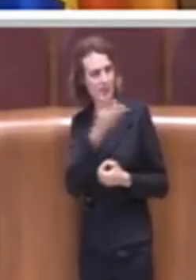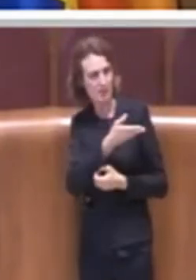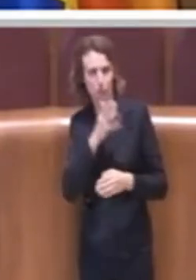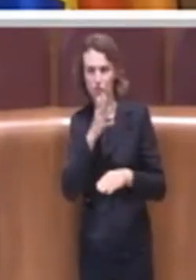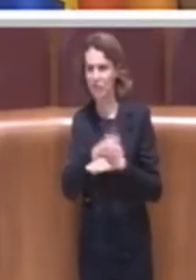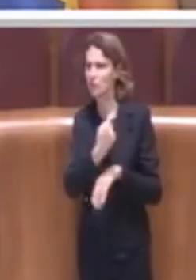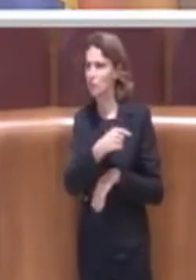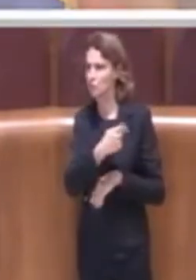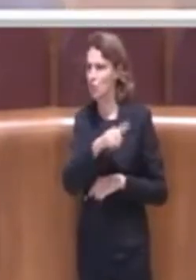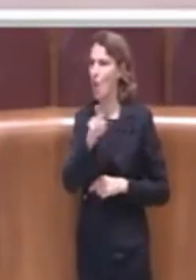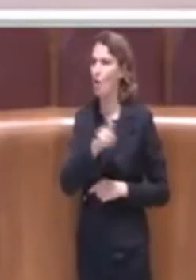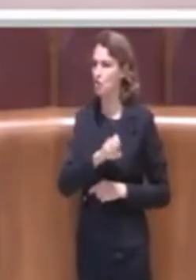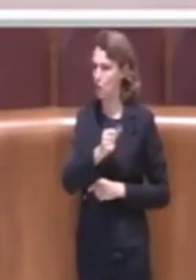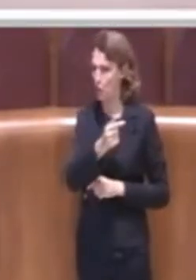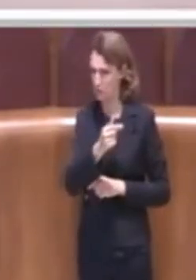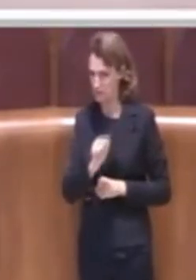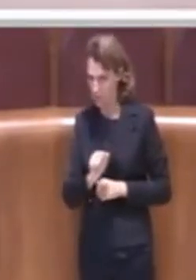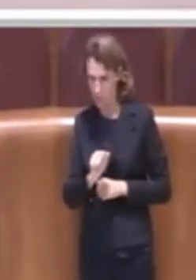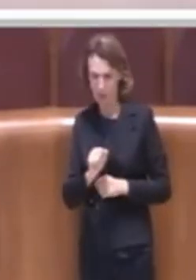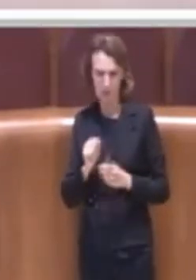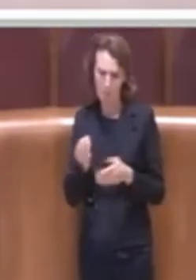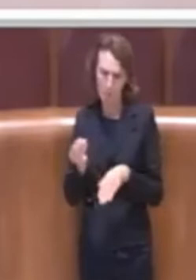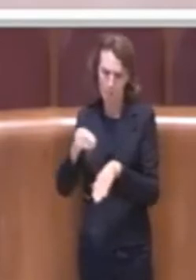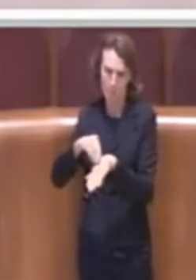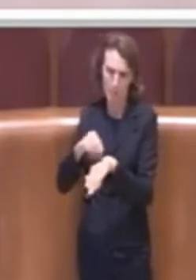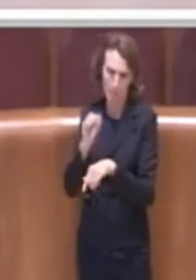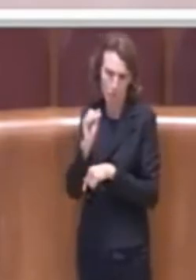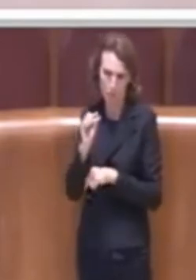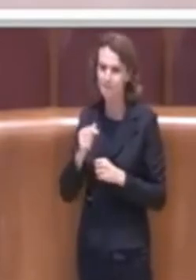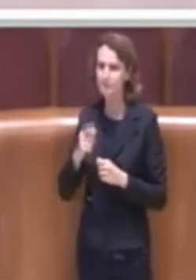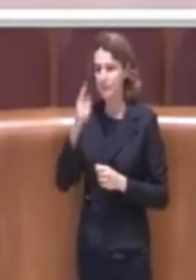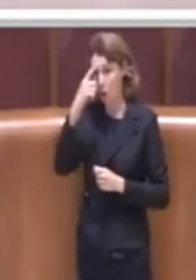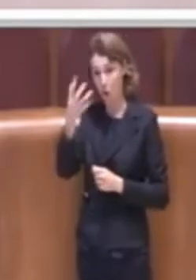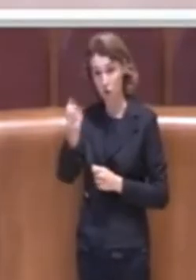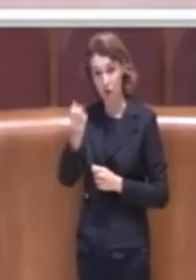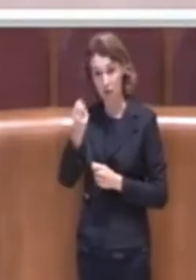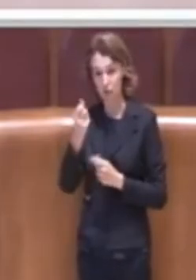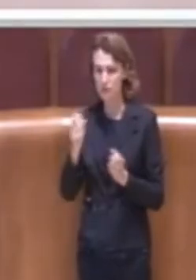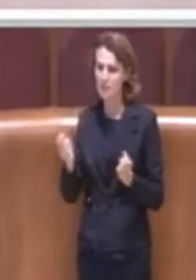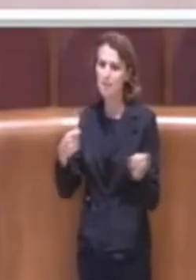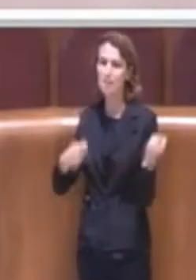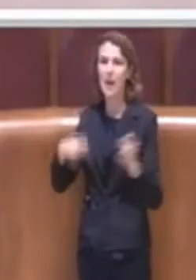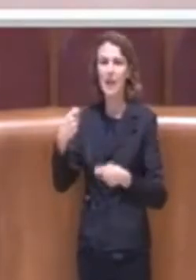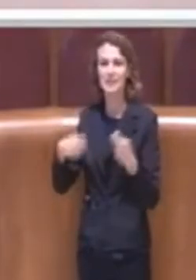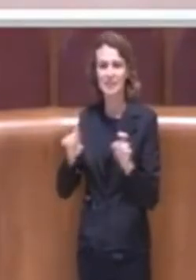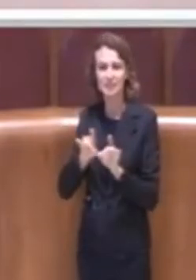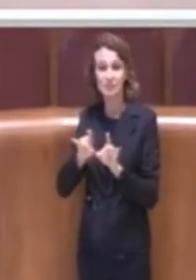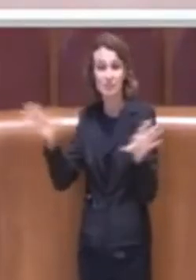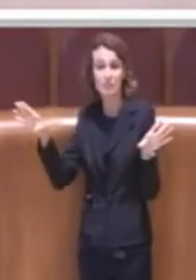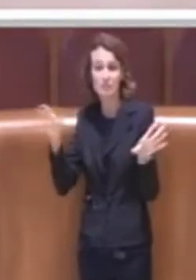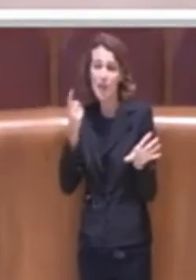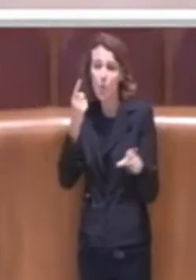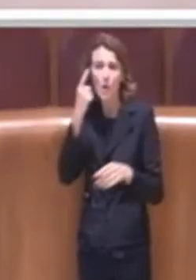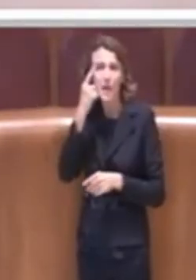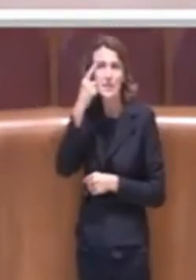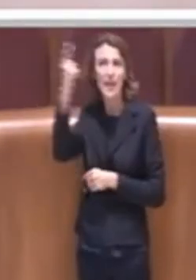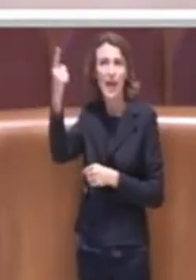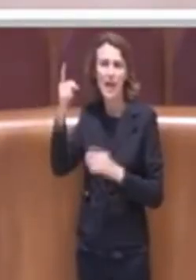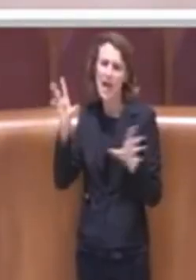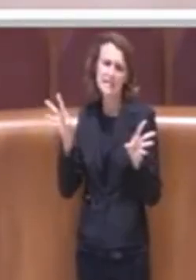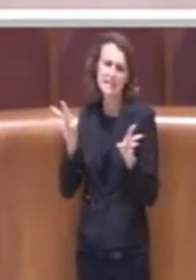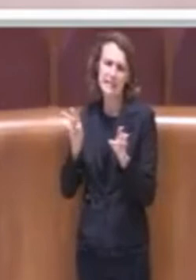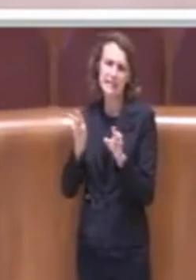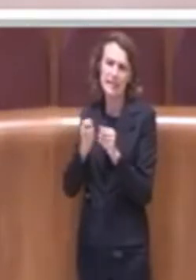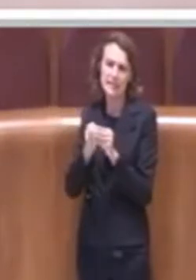ed è questo, il concetto del plastic free è una sintesi, è un'idea è un'idea che si sta